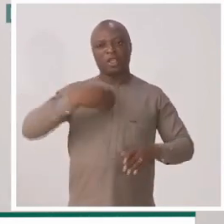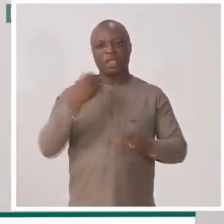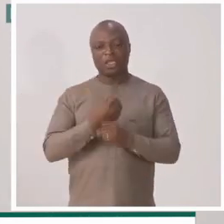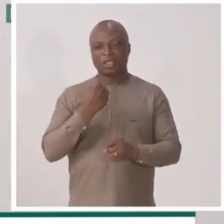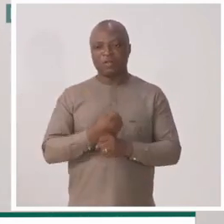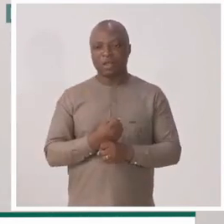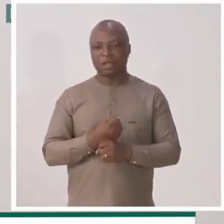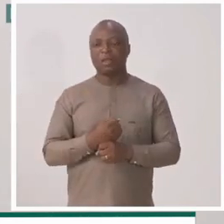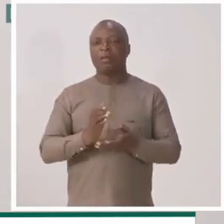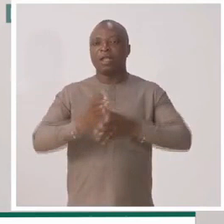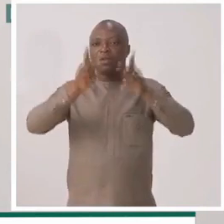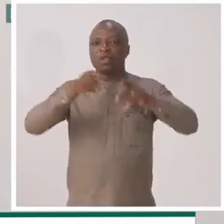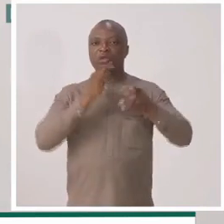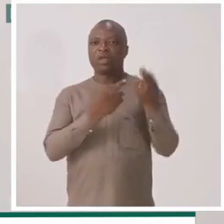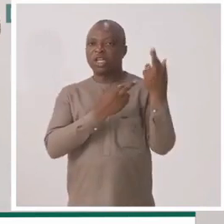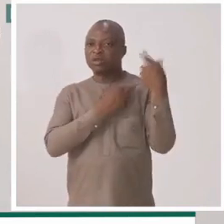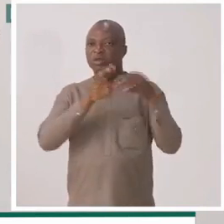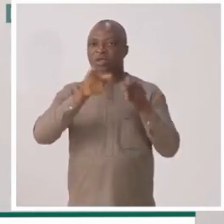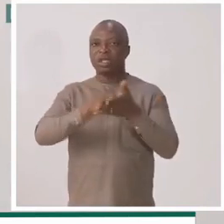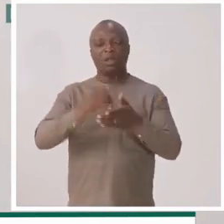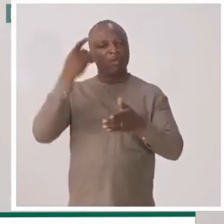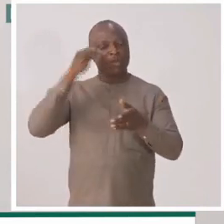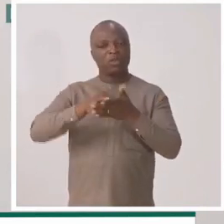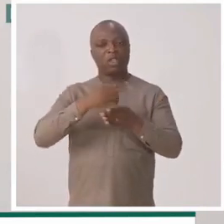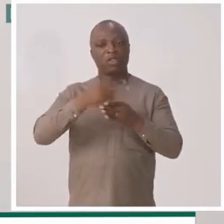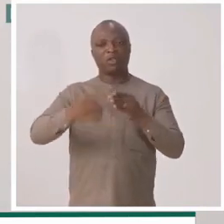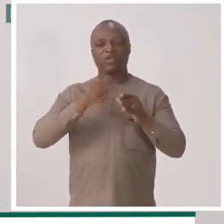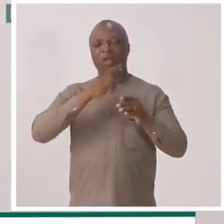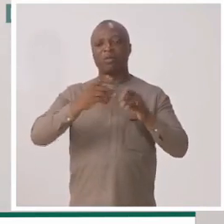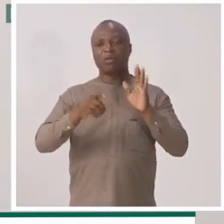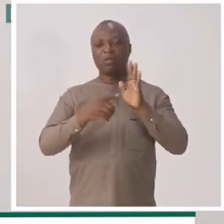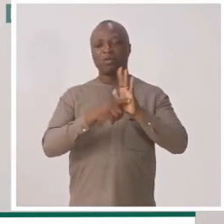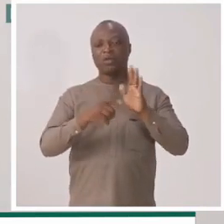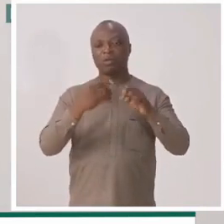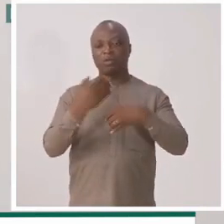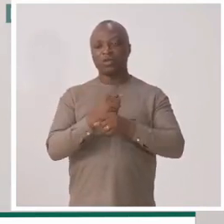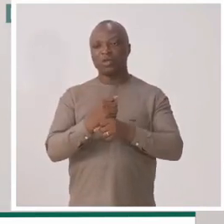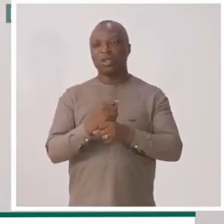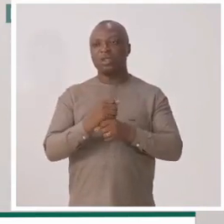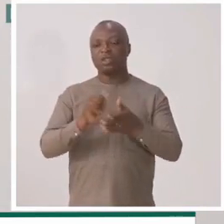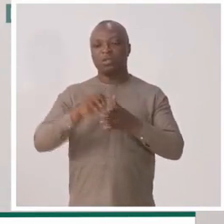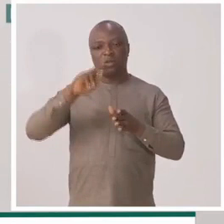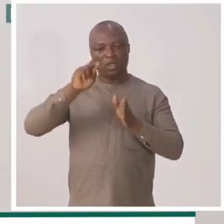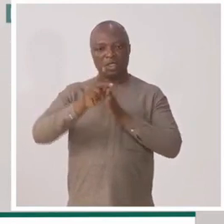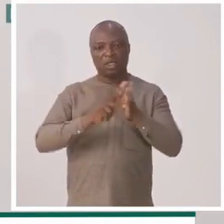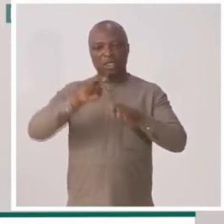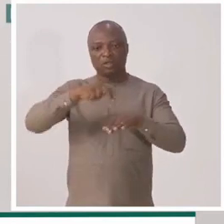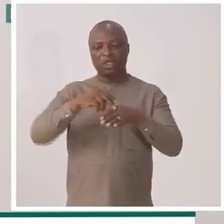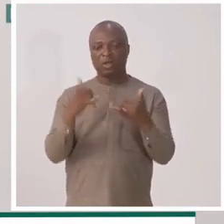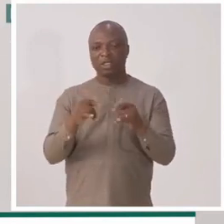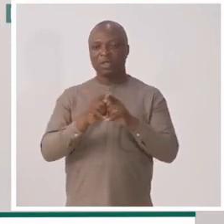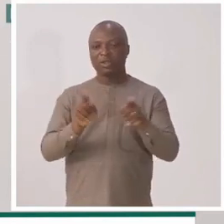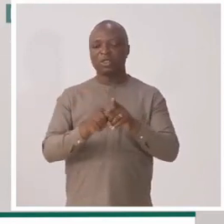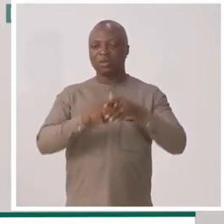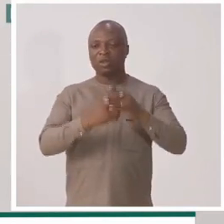qu'il y ait eu un travail par des personnes qui sont responsables de ça pour que ce résultat soit produit. Donc, la politique nationale des loisirs qui est